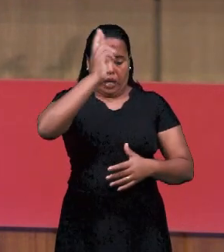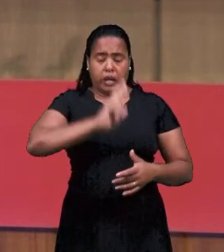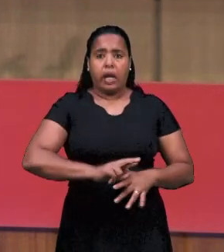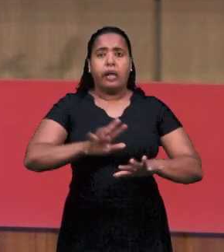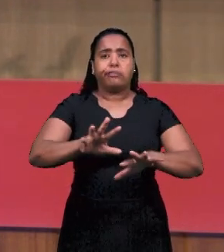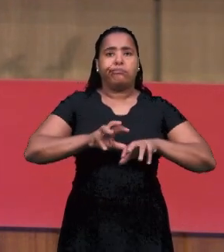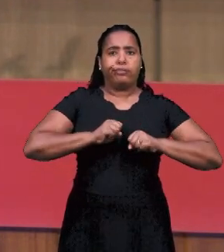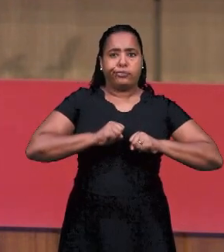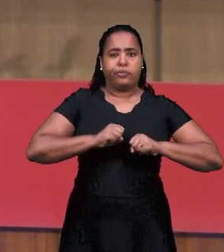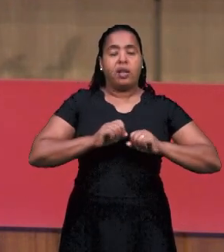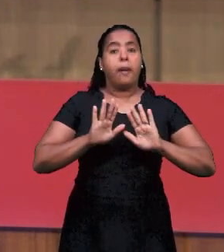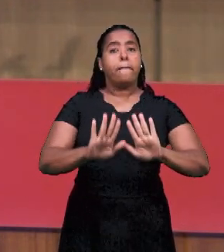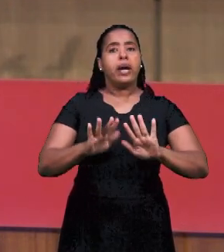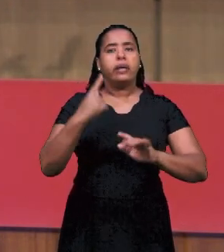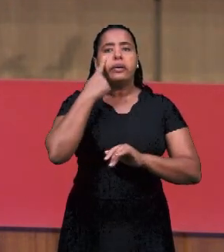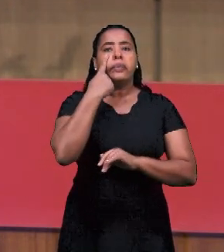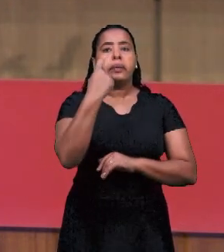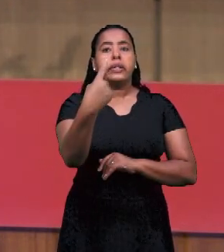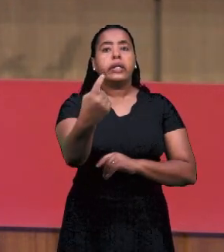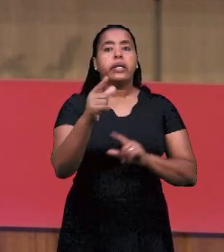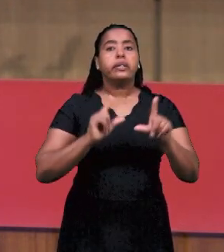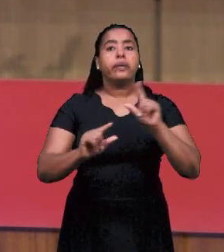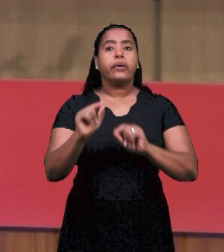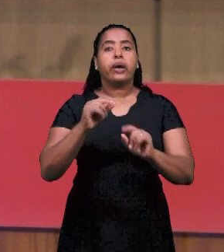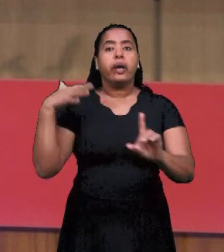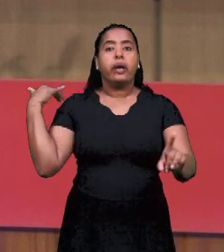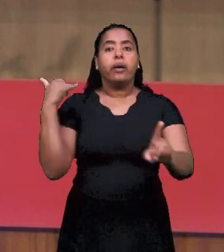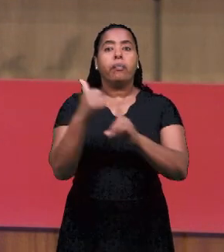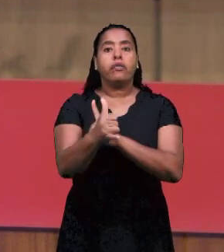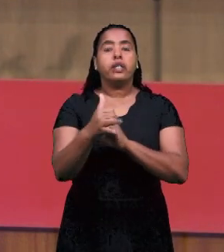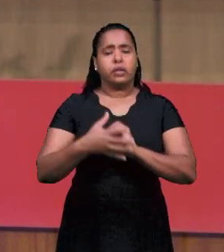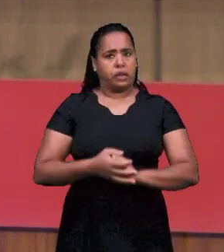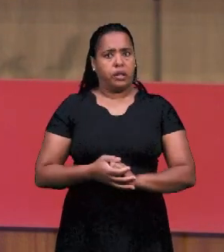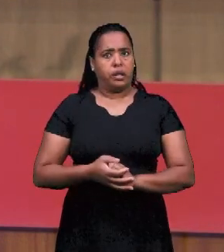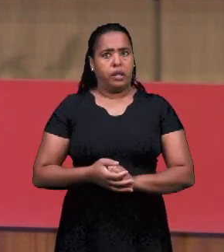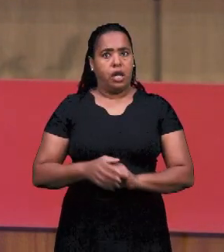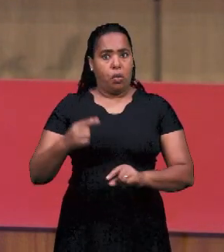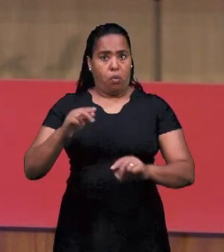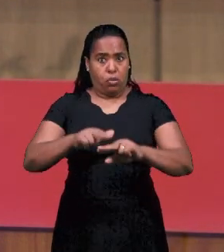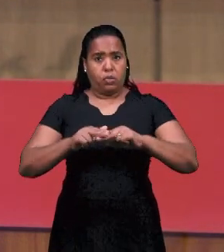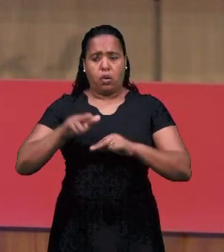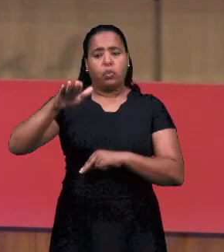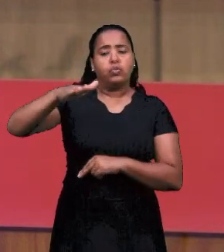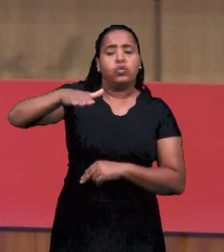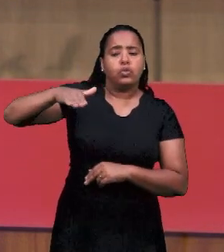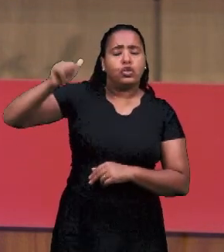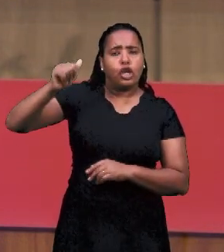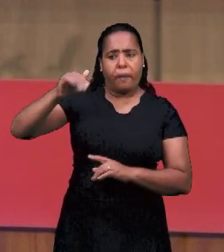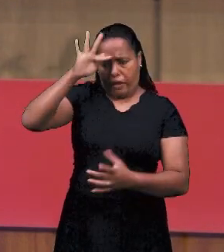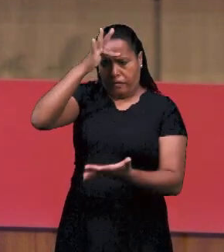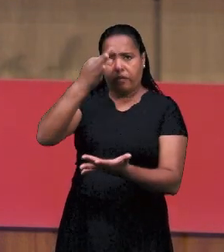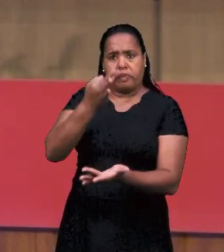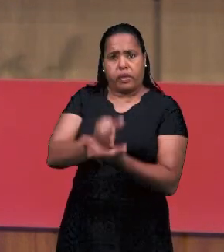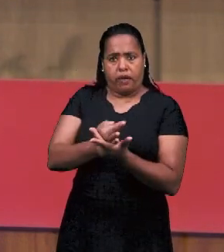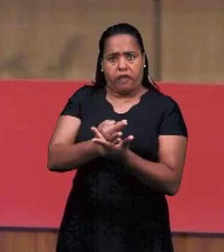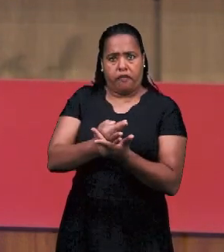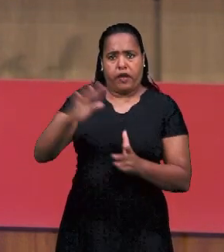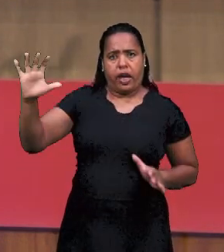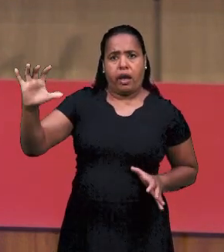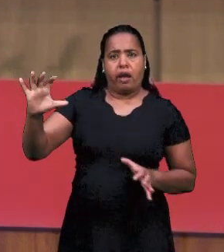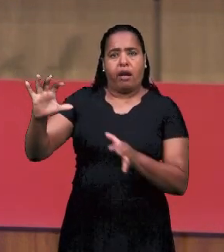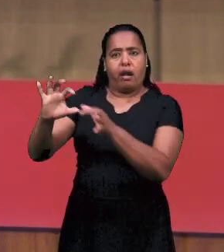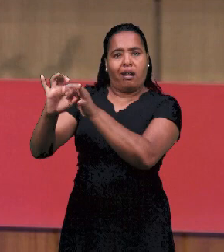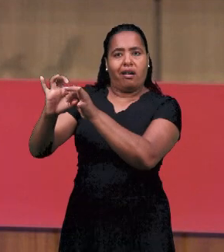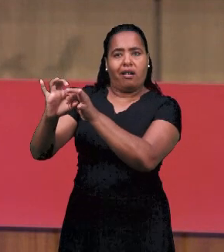ты вступаешь в разум. А нам это неинтересно. Нам интересно пророческое. Потому что